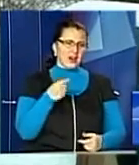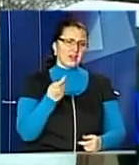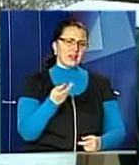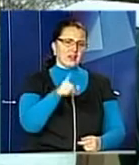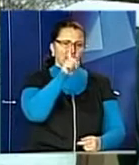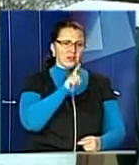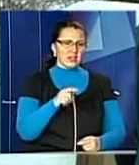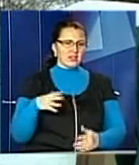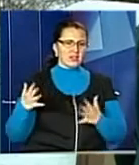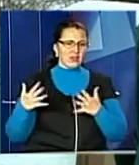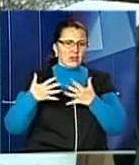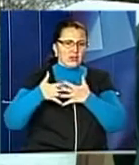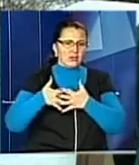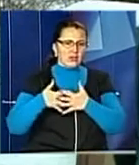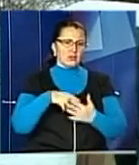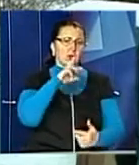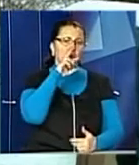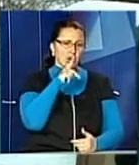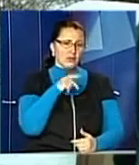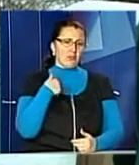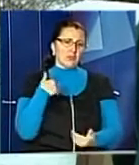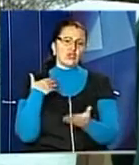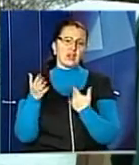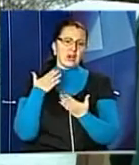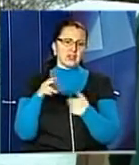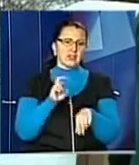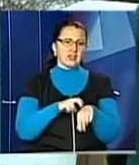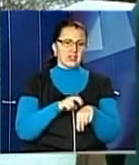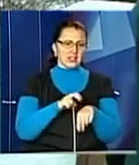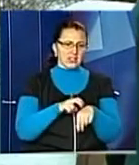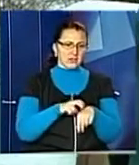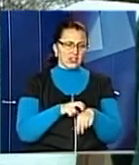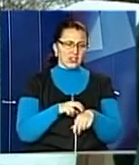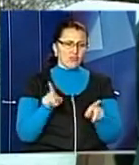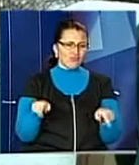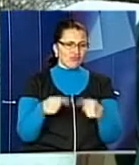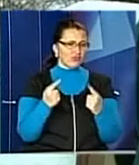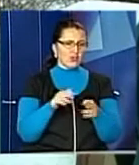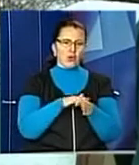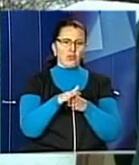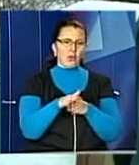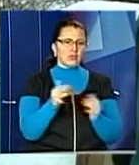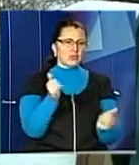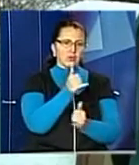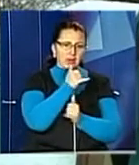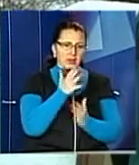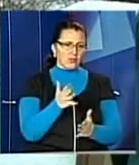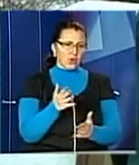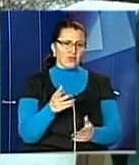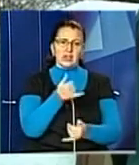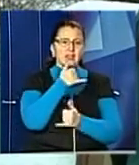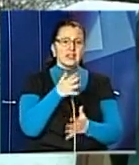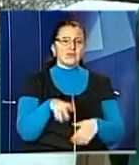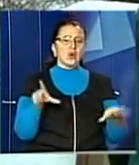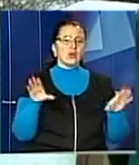і крило це зрослося неправильно. Ми вже радилися з ветеринарами відновити, йому в повній мірі крило не вдасться. Тобто він не